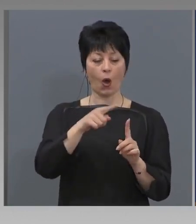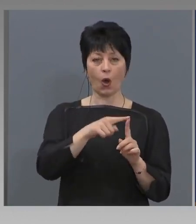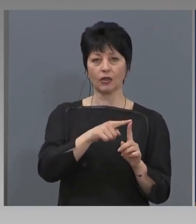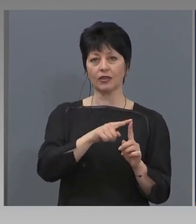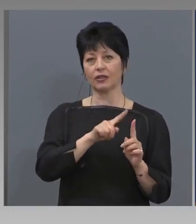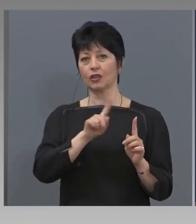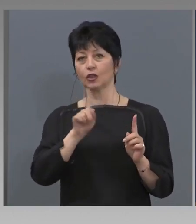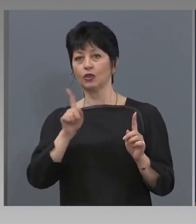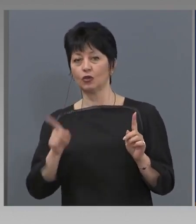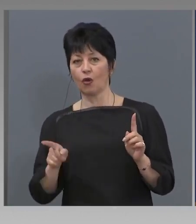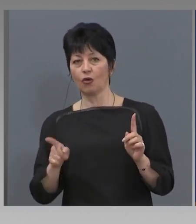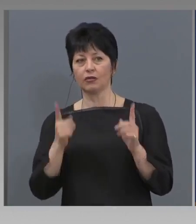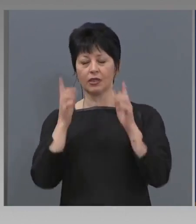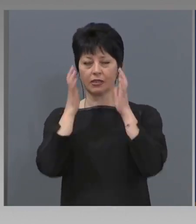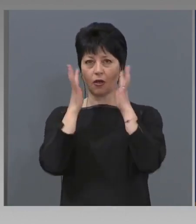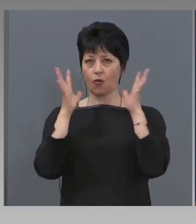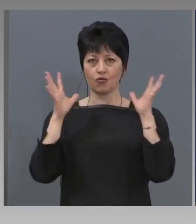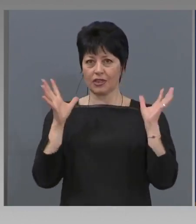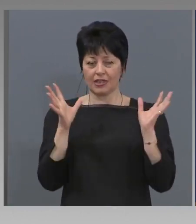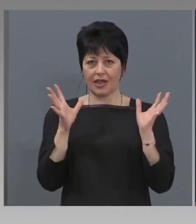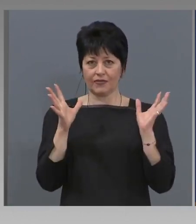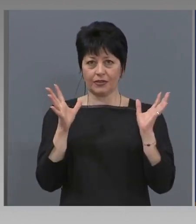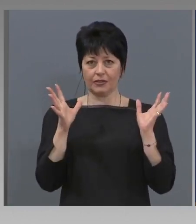ужасяващи в някои държави, където има режим.